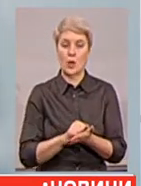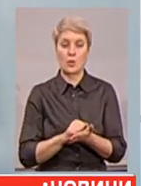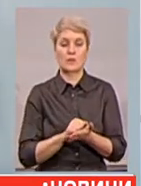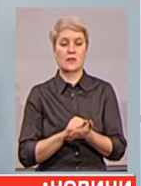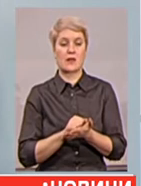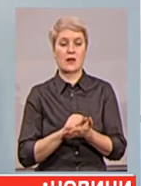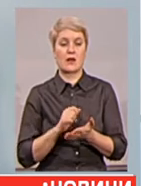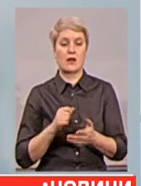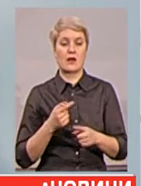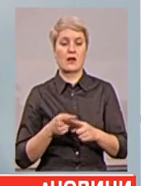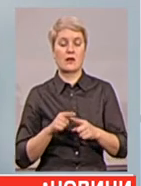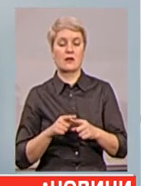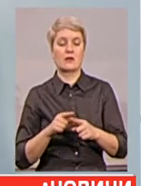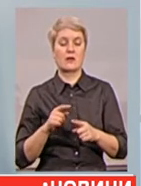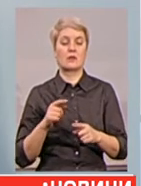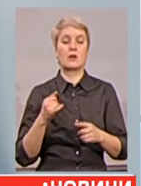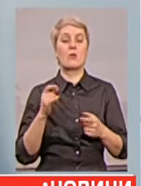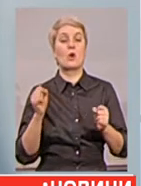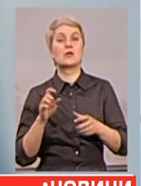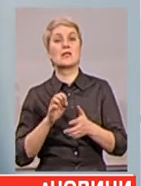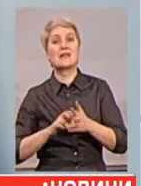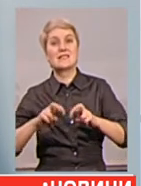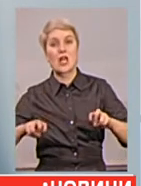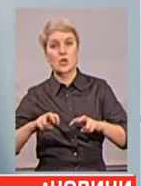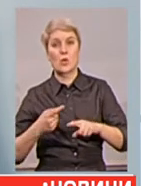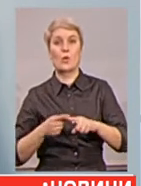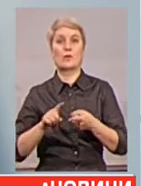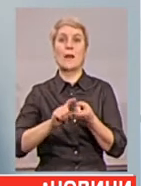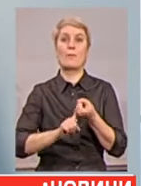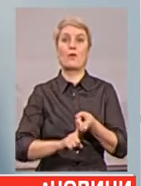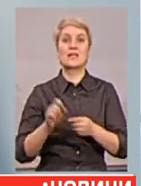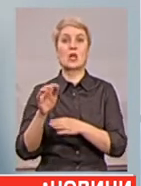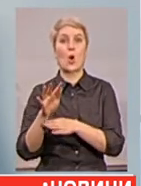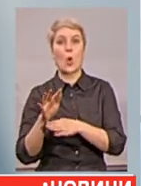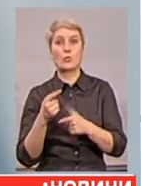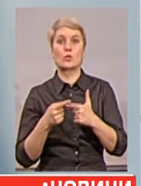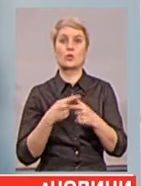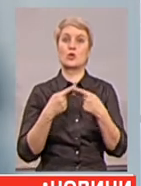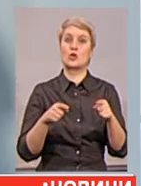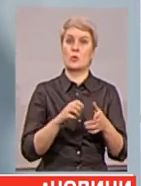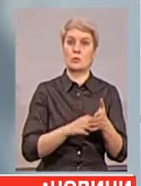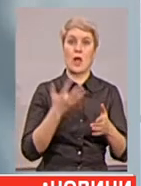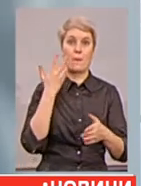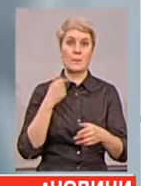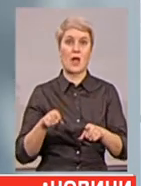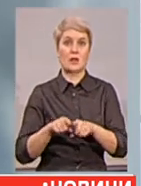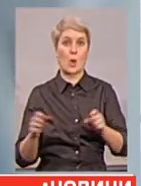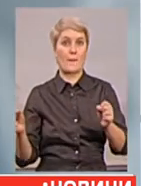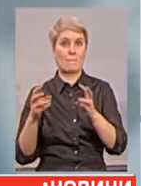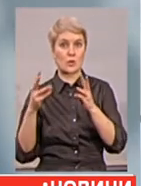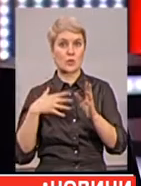це саме з обстрілом, чи є інші причини. Під час однієї такої пожежі загинула жінка та дитина.